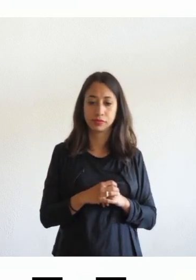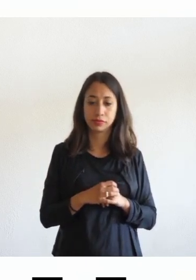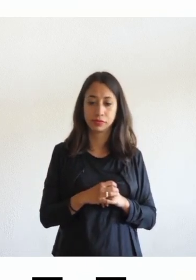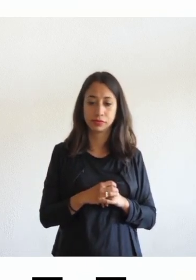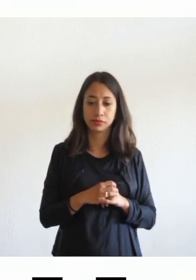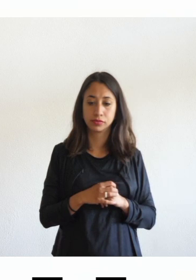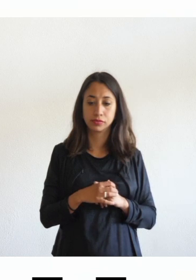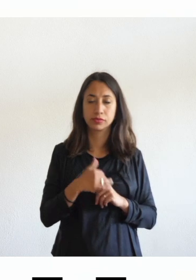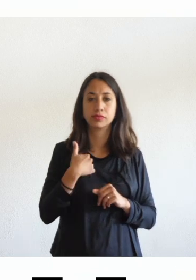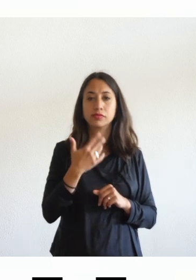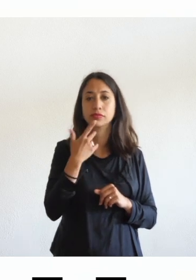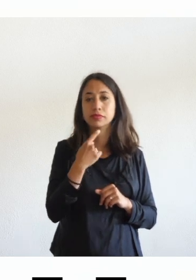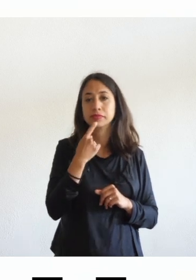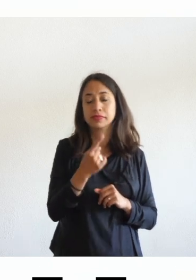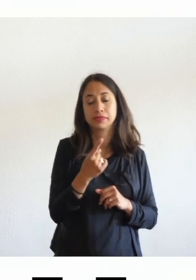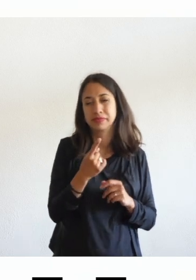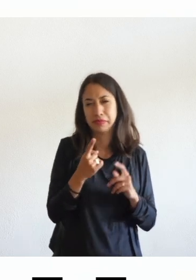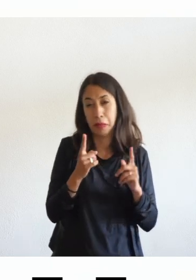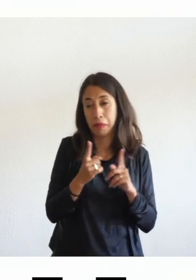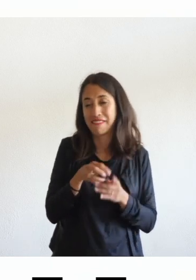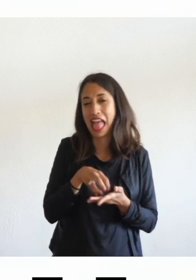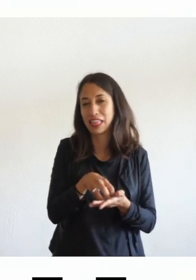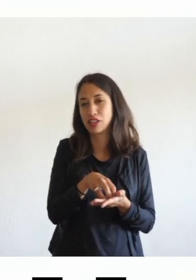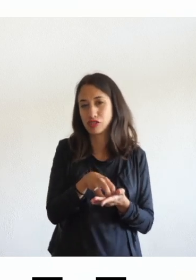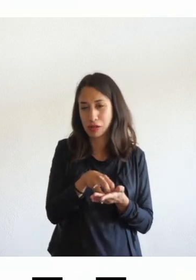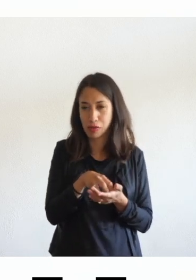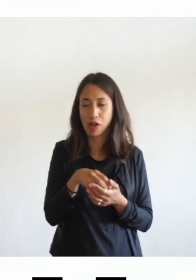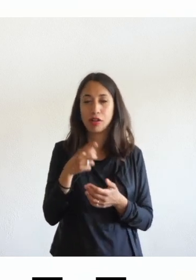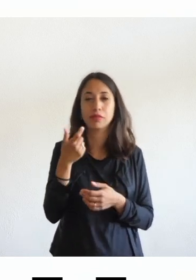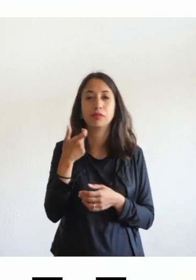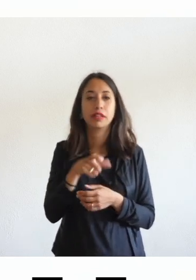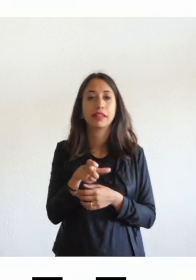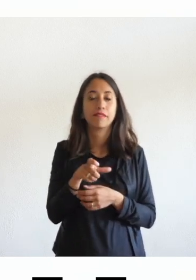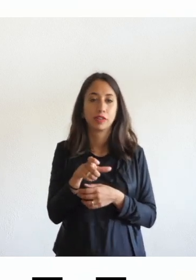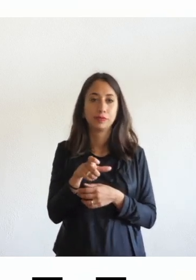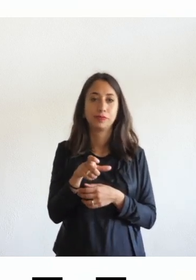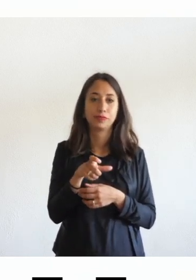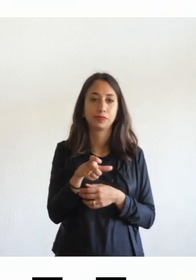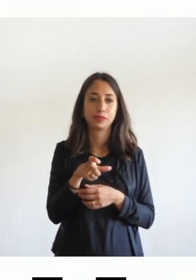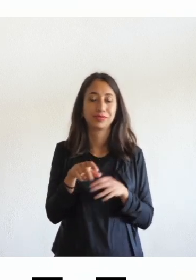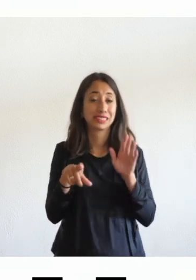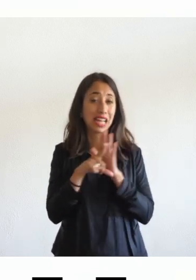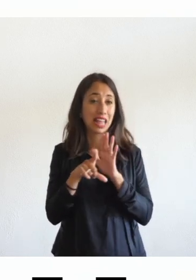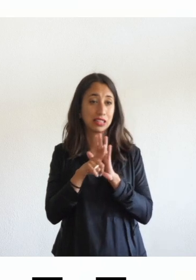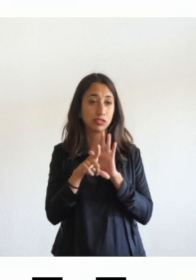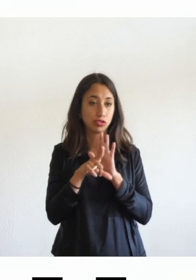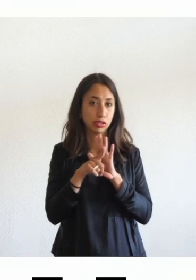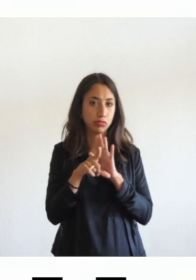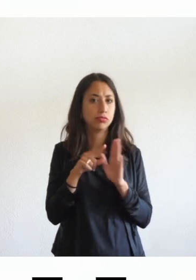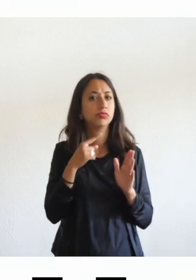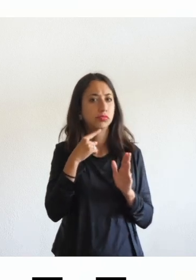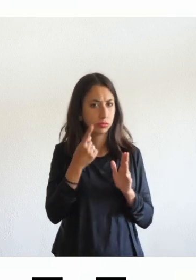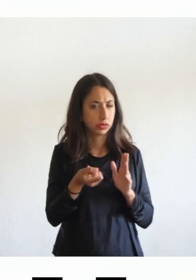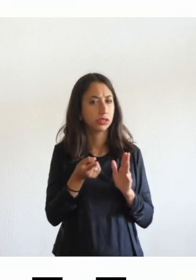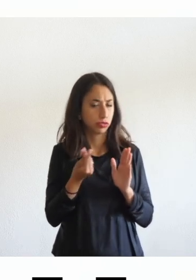Anticipo giusto qualcosa nel senso che la disciplina legislativa contempla questo